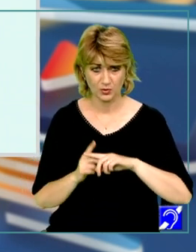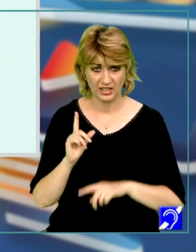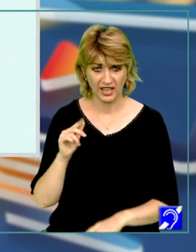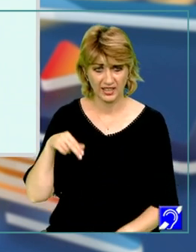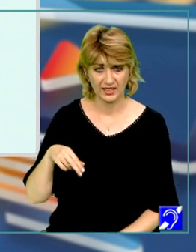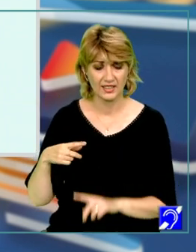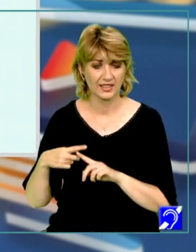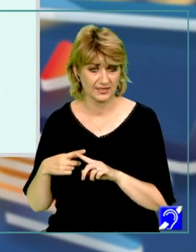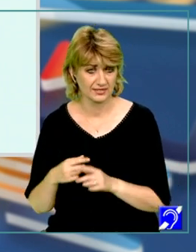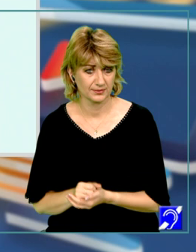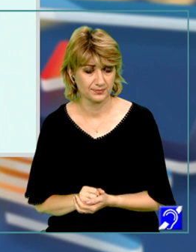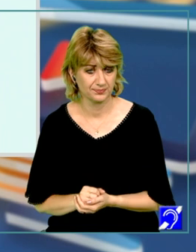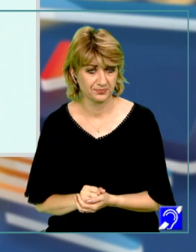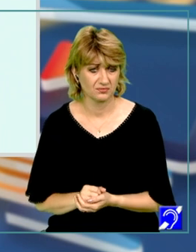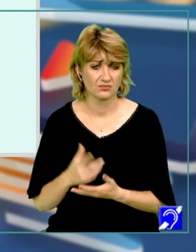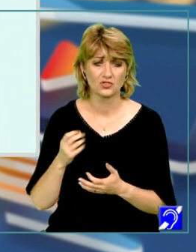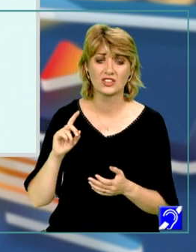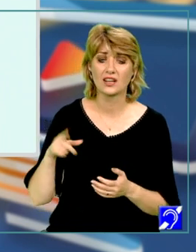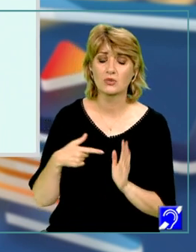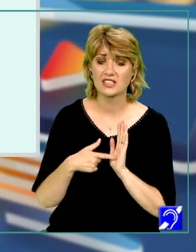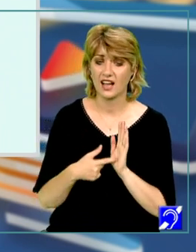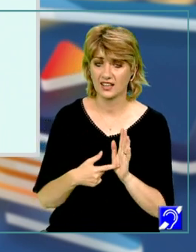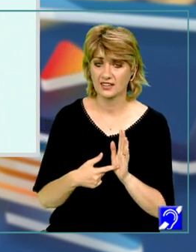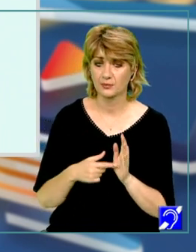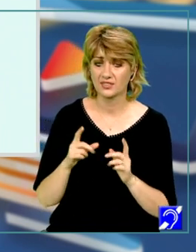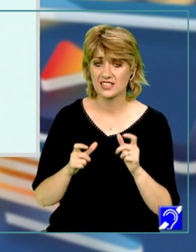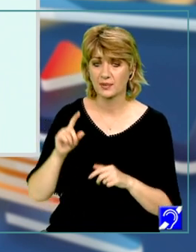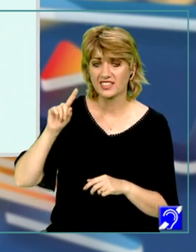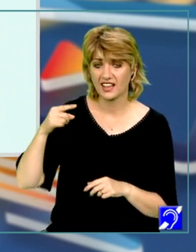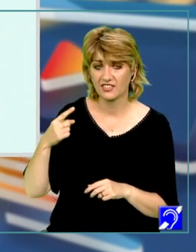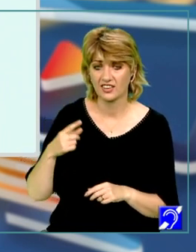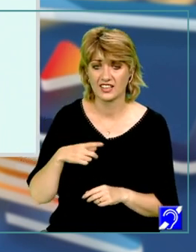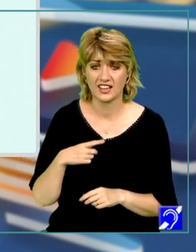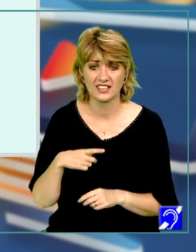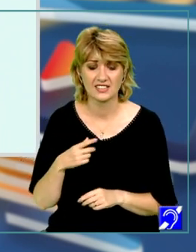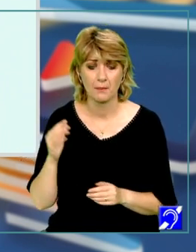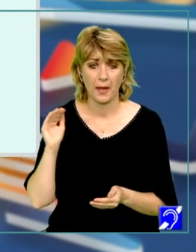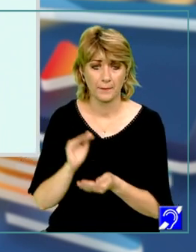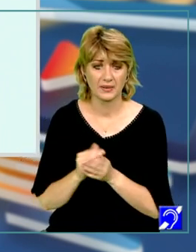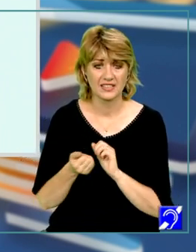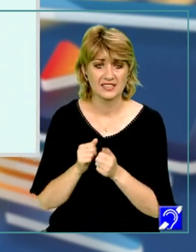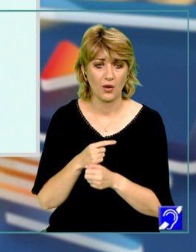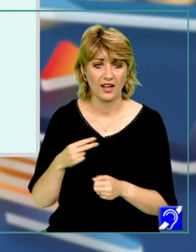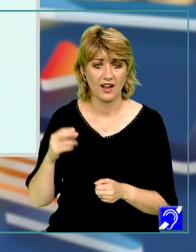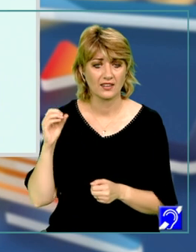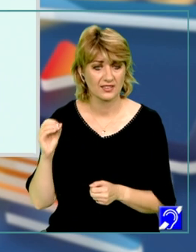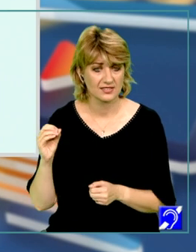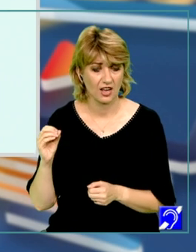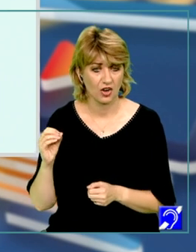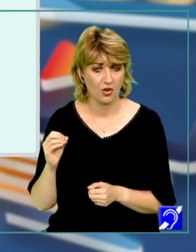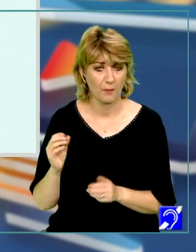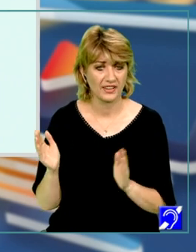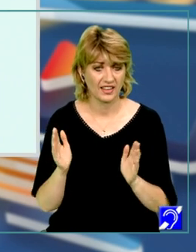logaim natural de x. Ce trebuie să arătăm despre derivată este că e mai mică sau egal decât 0 pe